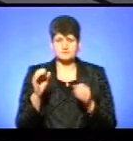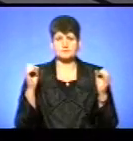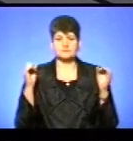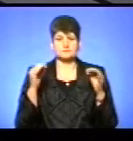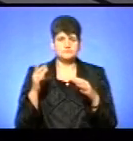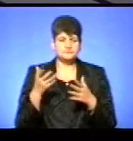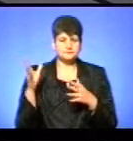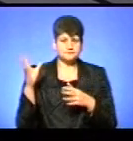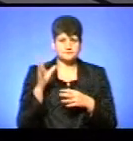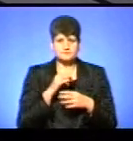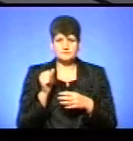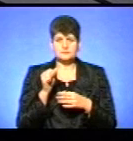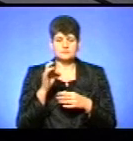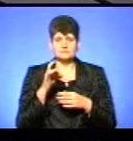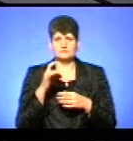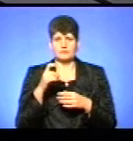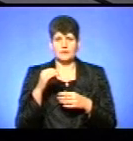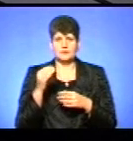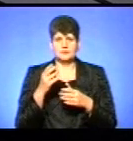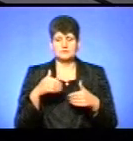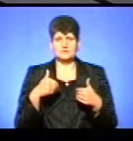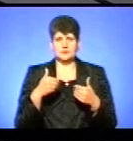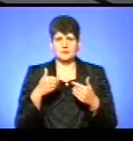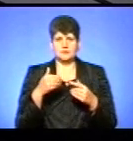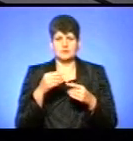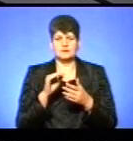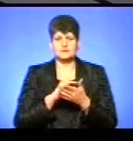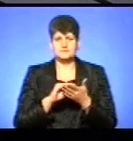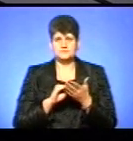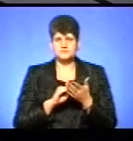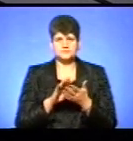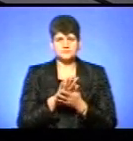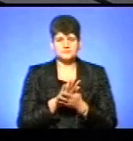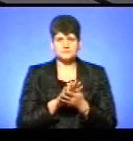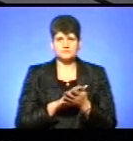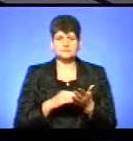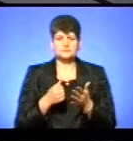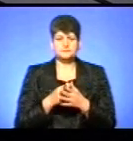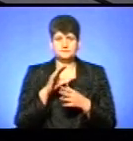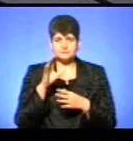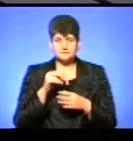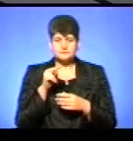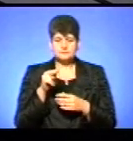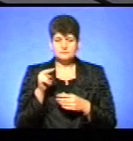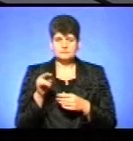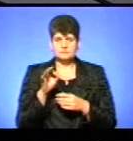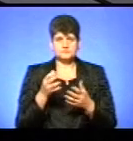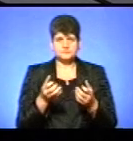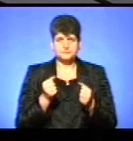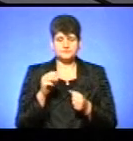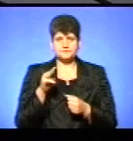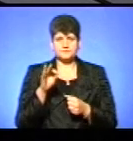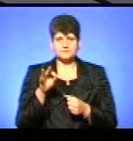усі архієреї, які звернулися із письмовою заявою до Вселенського патріарха про отримання томосу,